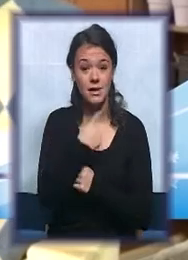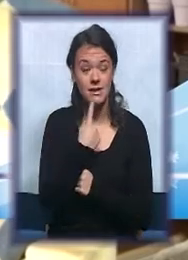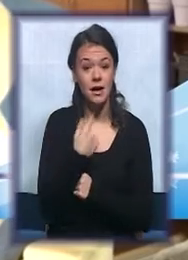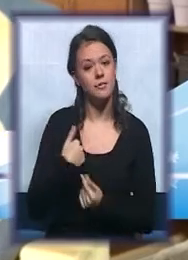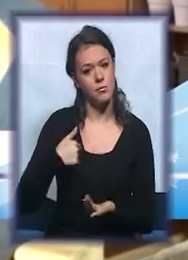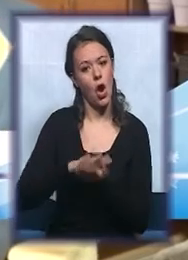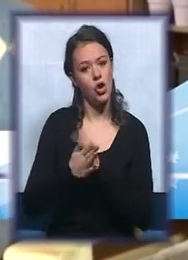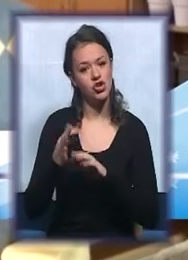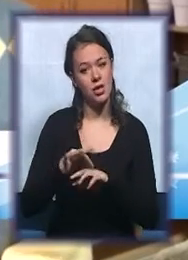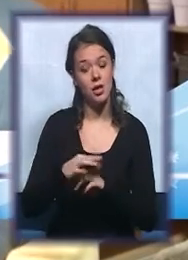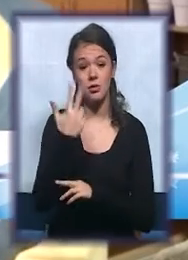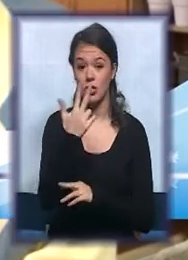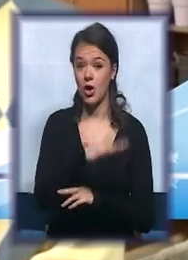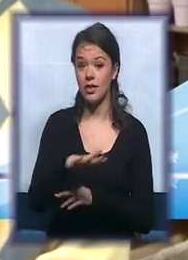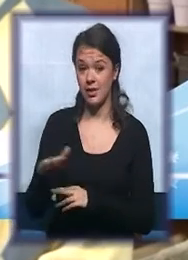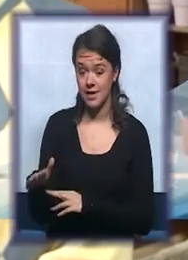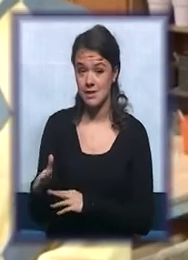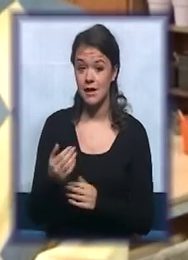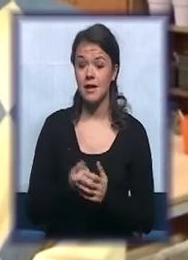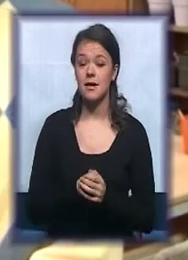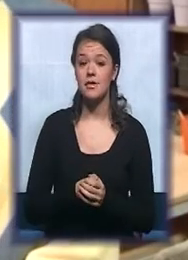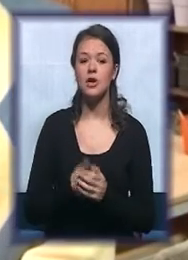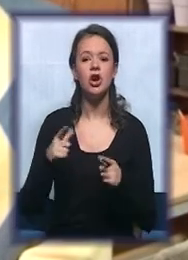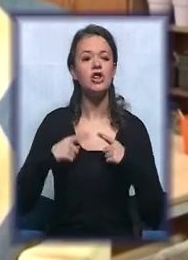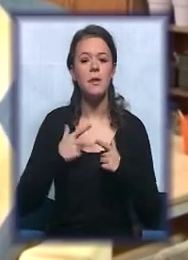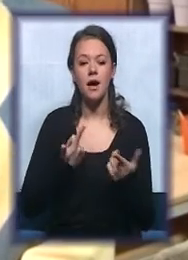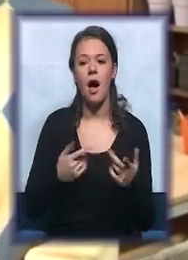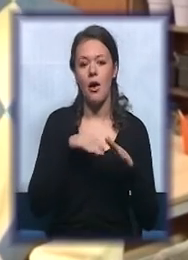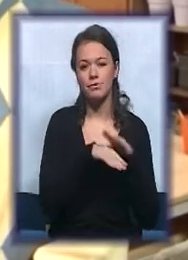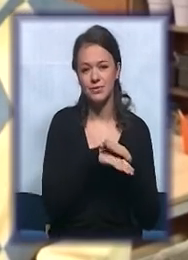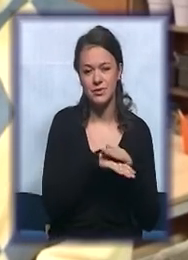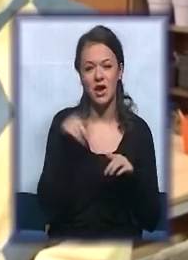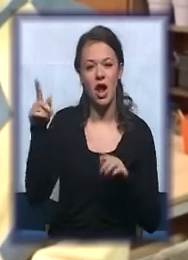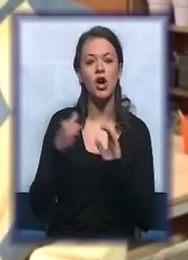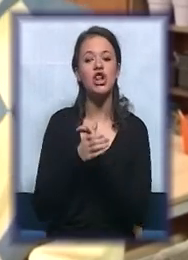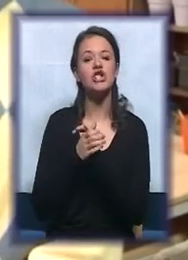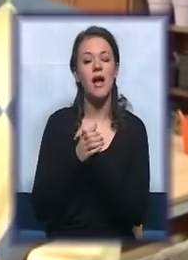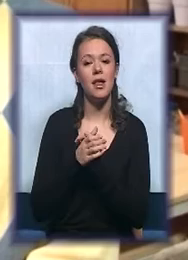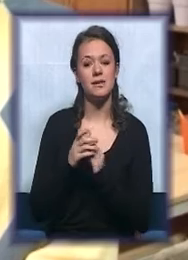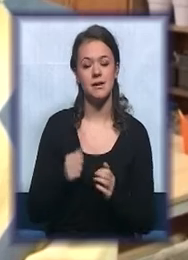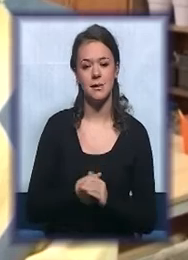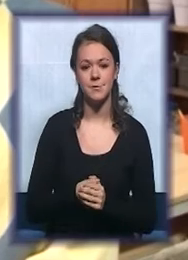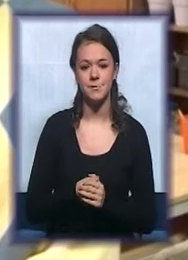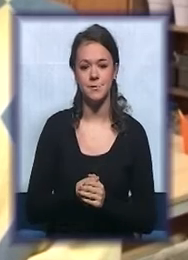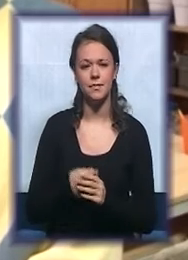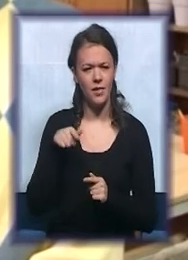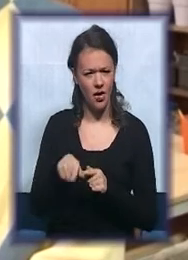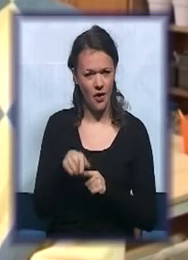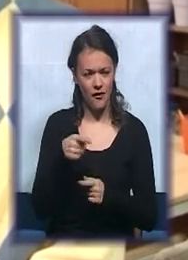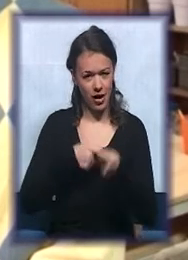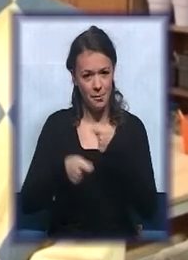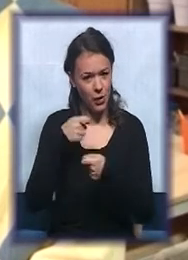oženjen, troje deće, živim kao postanar u železniku. Što se tiče ovog posla